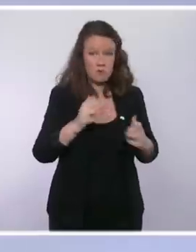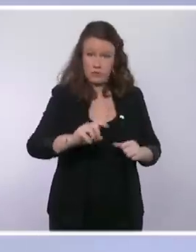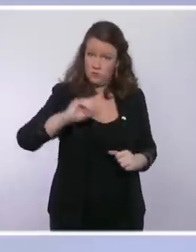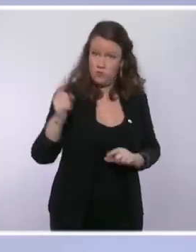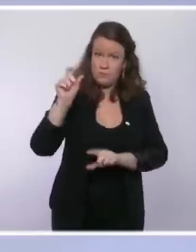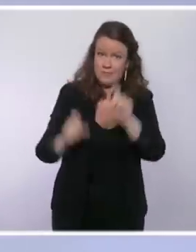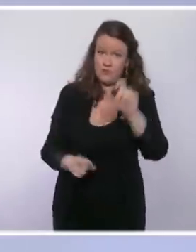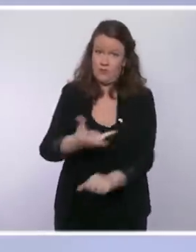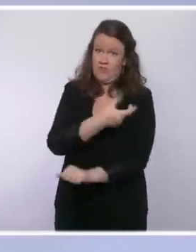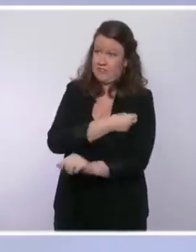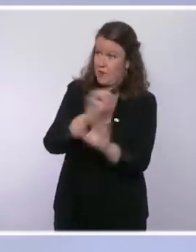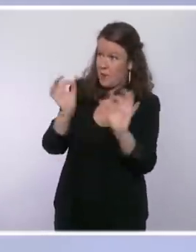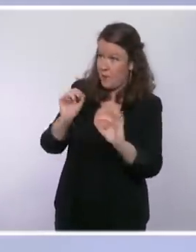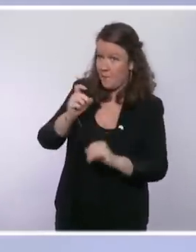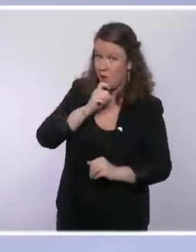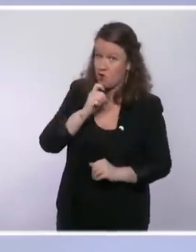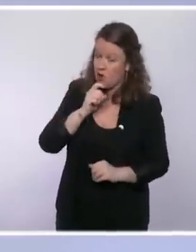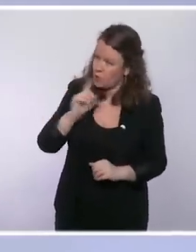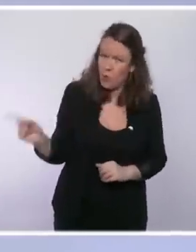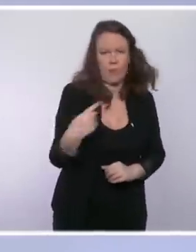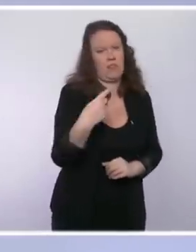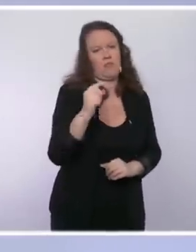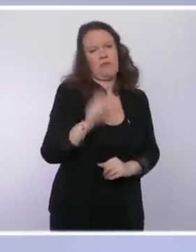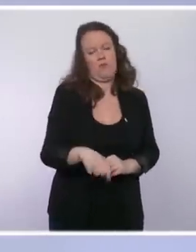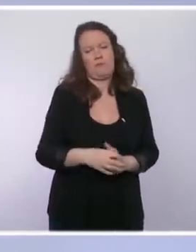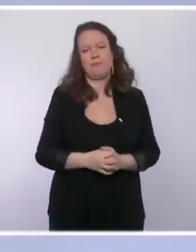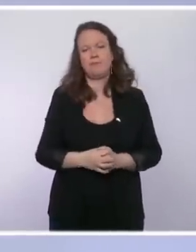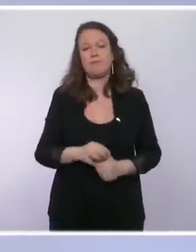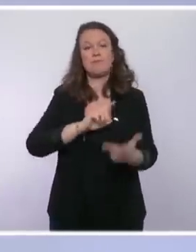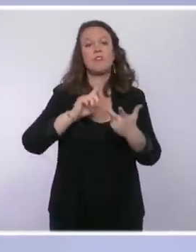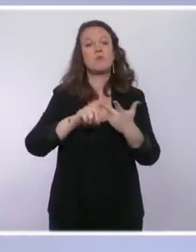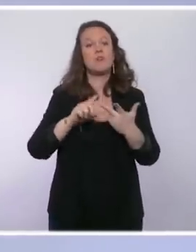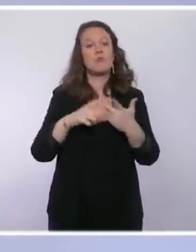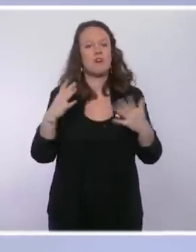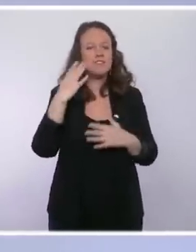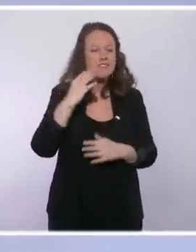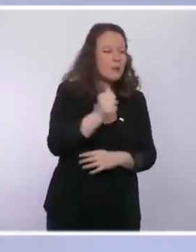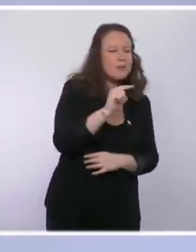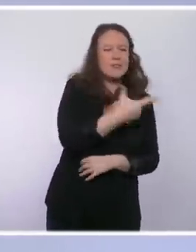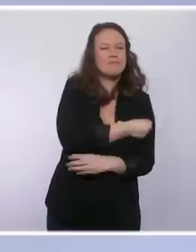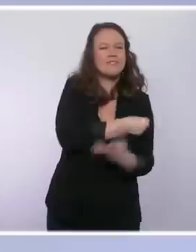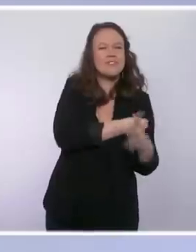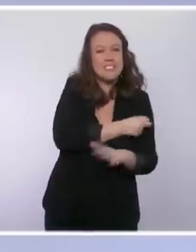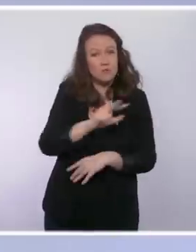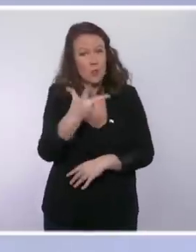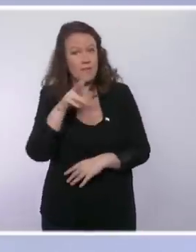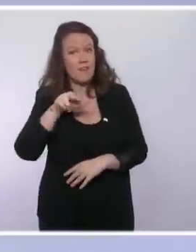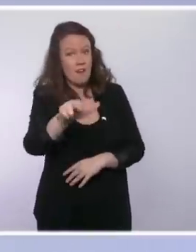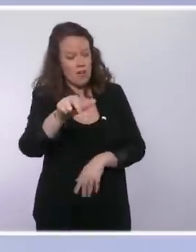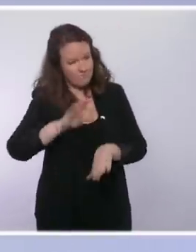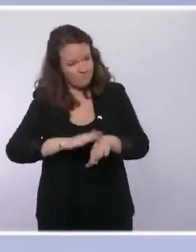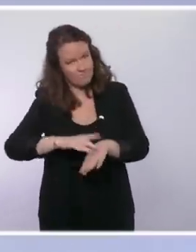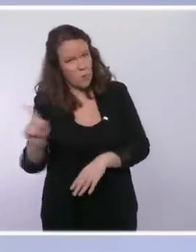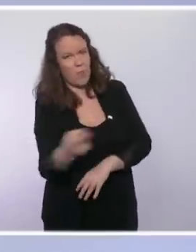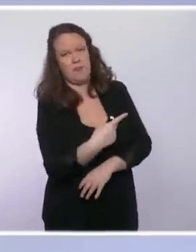12 juillet dernier. Enfin, l'accélération de la campagne de rappel vaccinal. Ces orientations et les mesures possibles